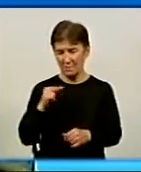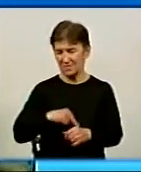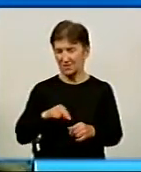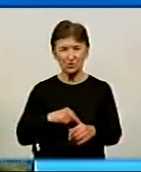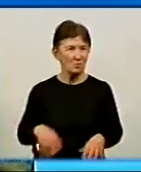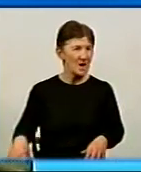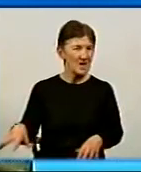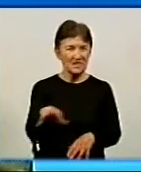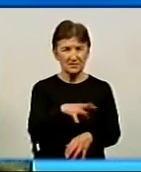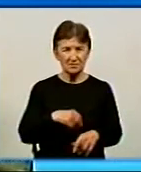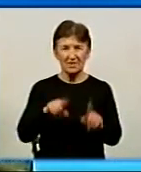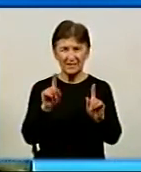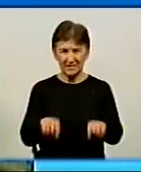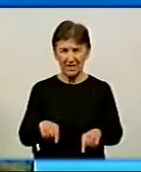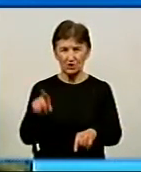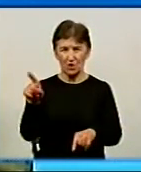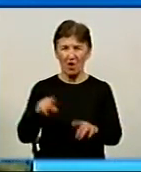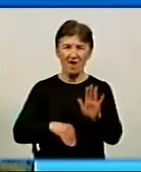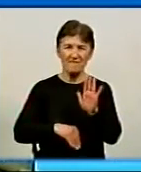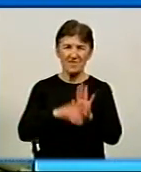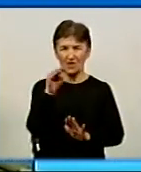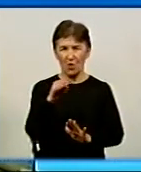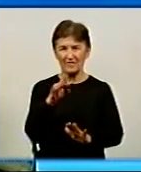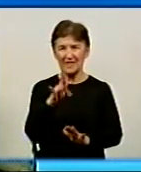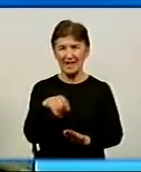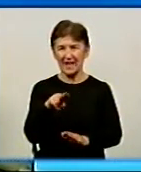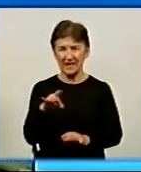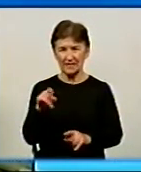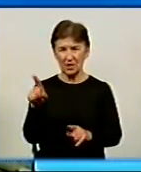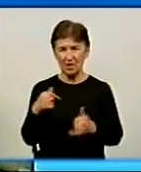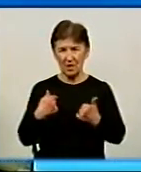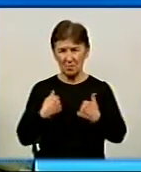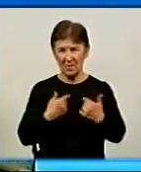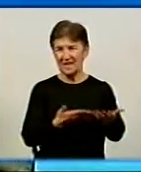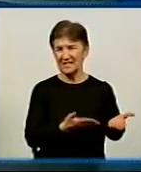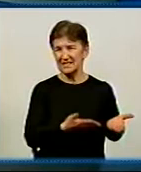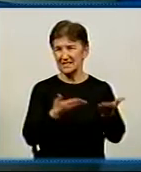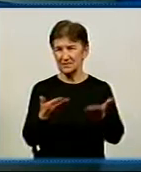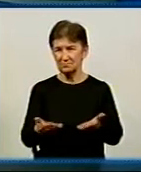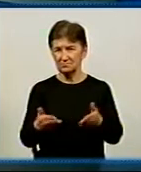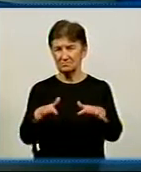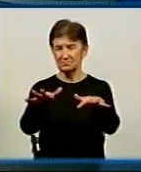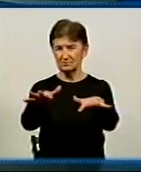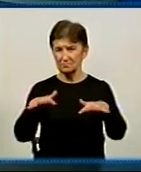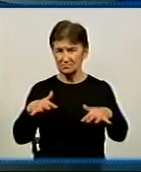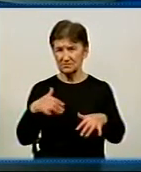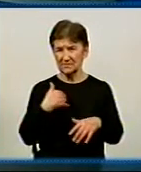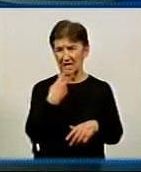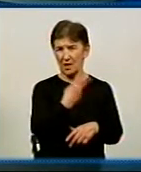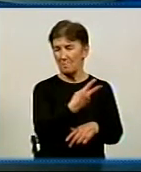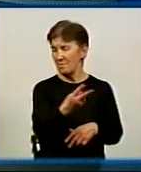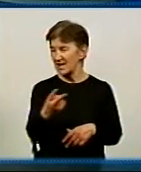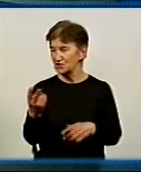Ми даже проводимо от в Верховній Раді сніданки молитовні, то ми там запрошуємо, там в нас різні. У нас і батюшки таких, і таких